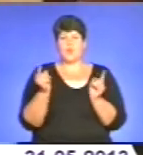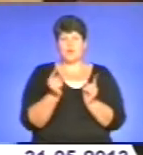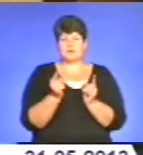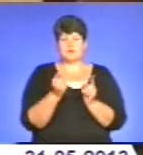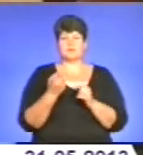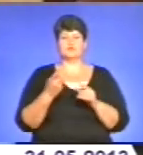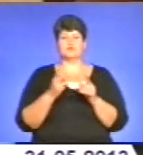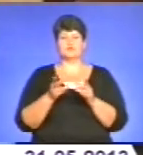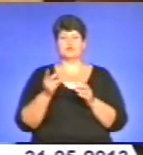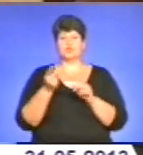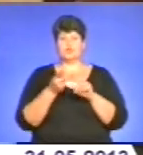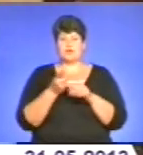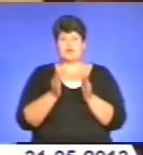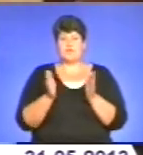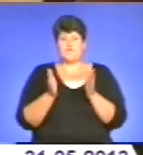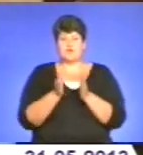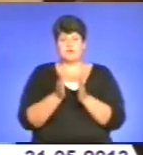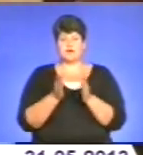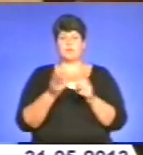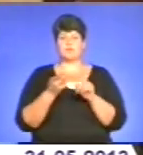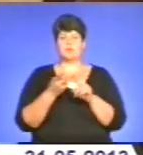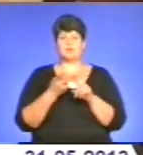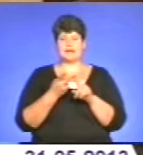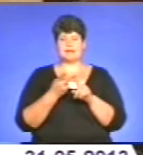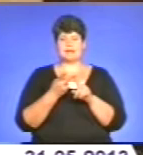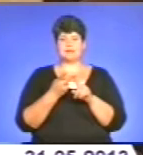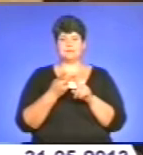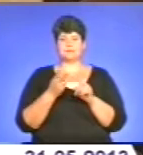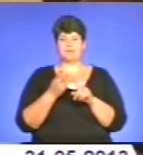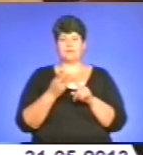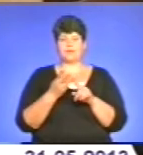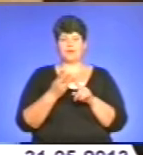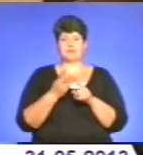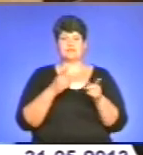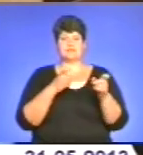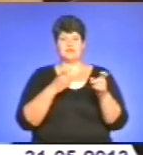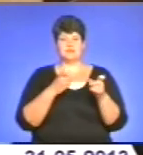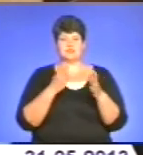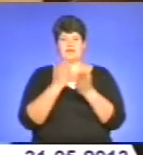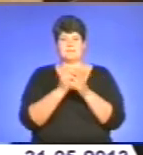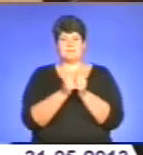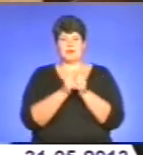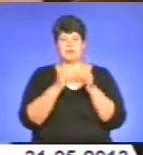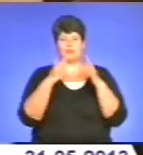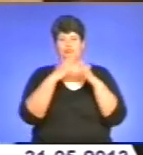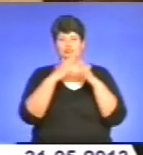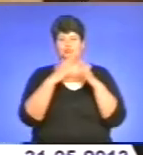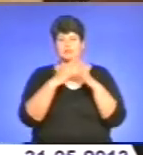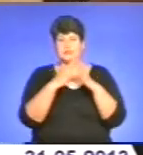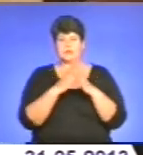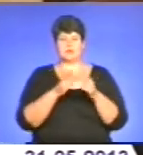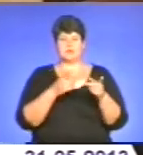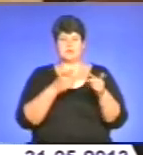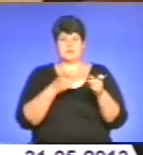-друге, що вона вузька, по-третє, що стрільбище, яке є, воно знаходиться протише під будівлями, і там стріляють бойовими